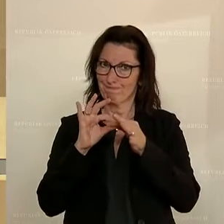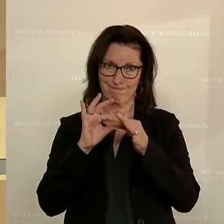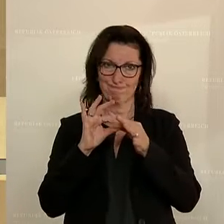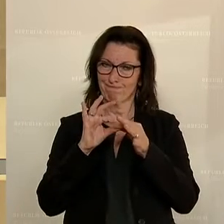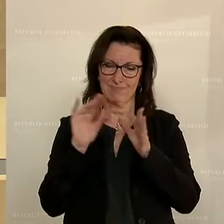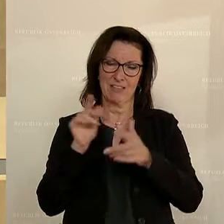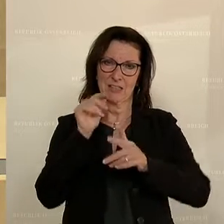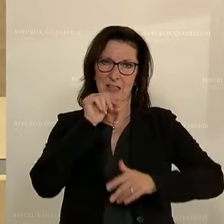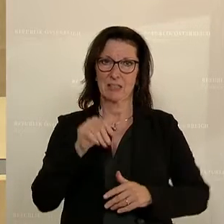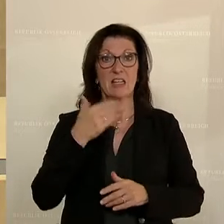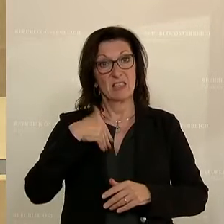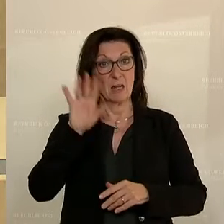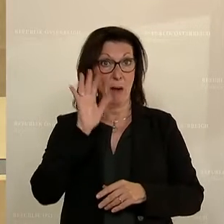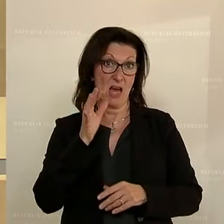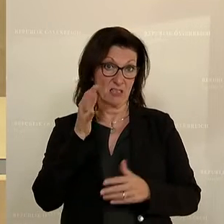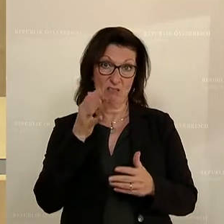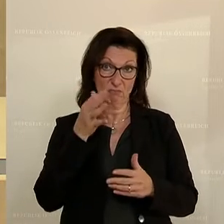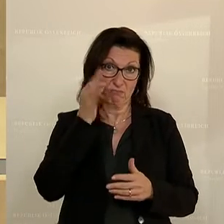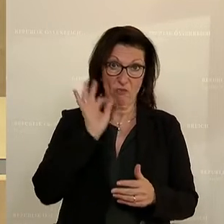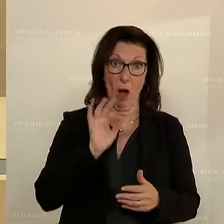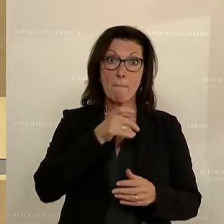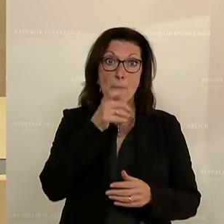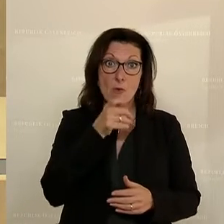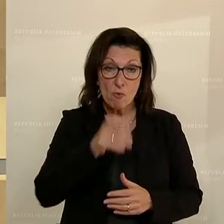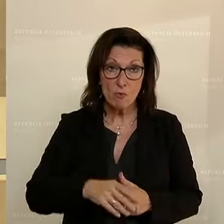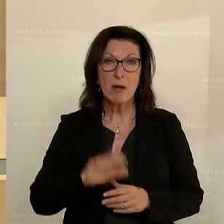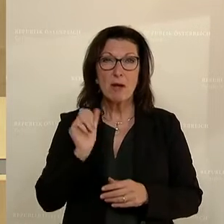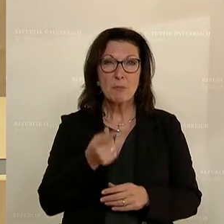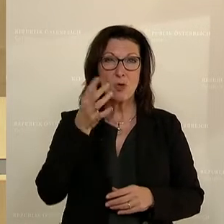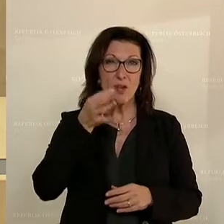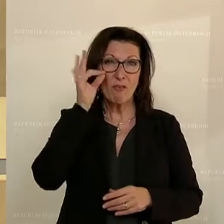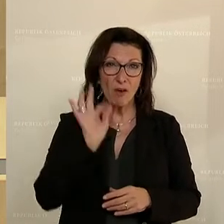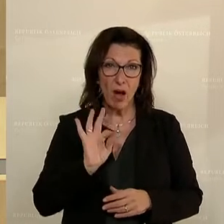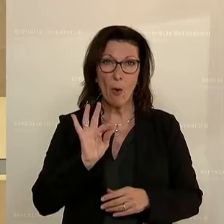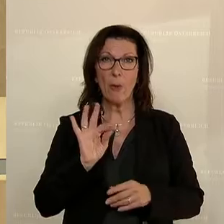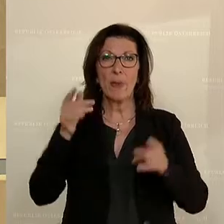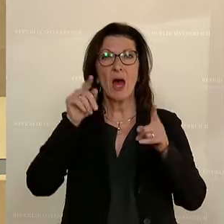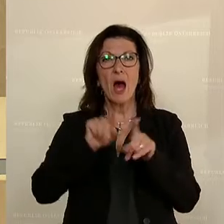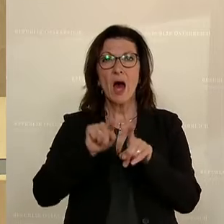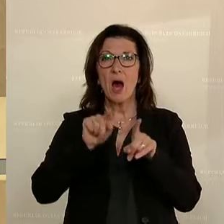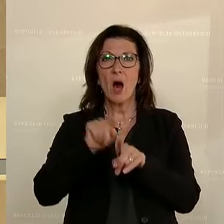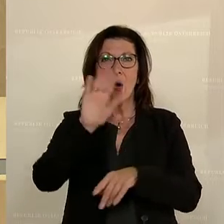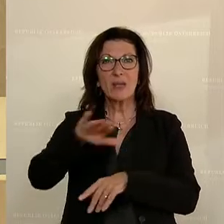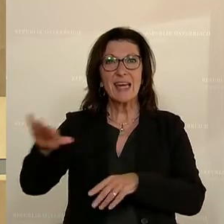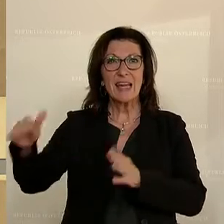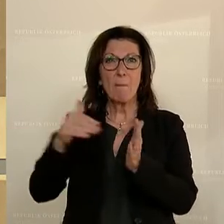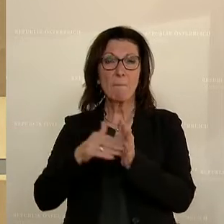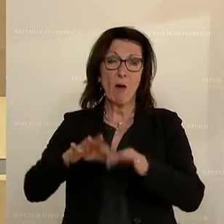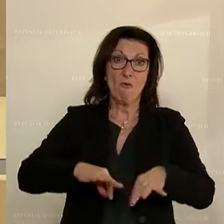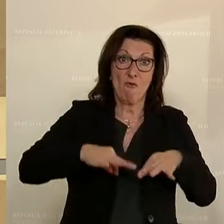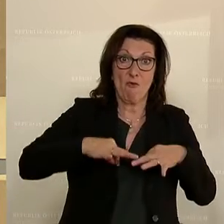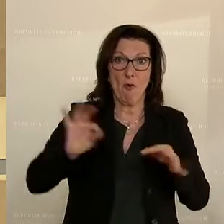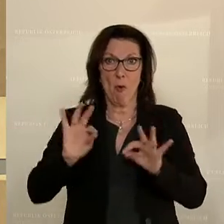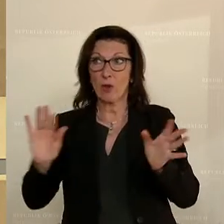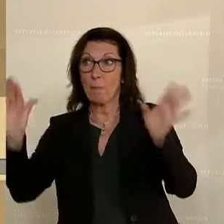für die allermeisten Frauen, die im Beruf zu stehen, vor allem für jene, die auch Randbetreuungszeiten für Kinder benötigen. Auch